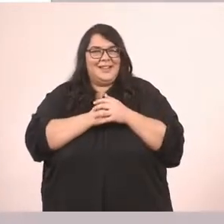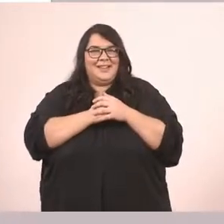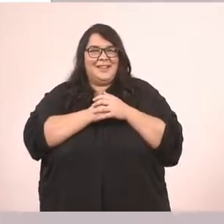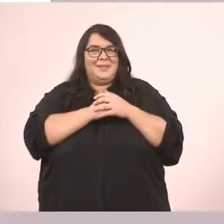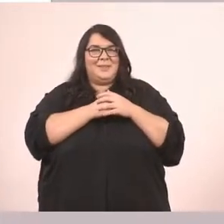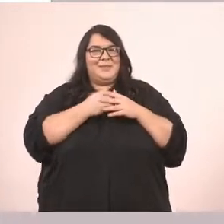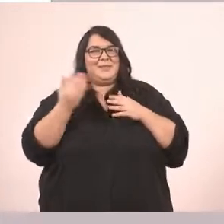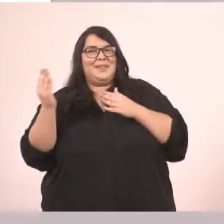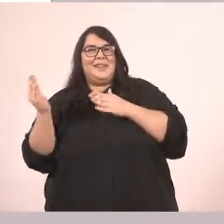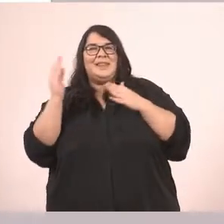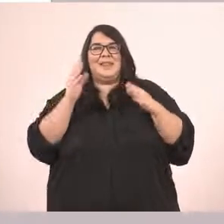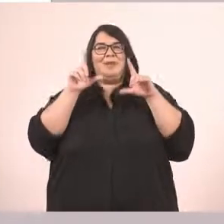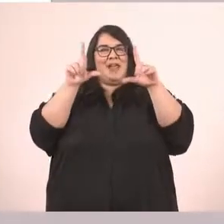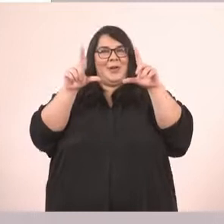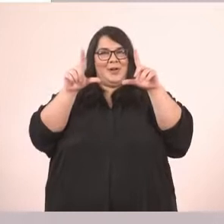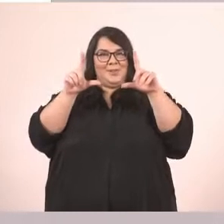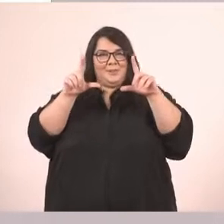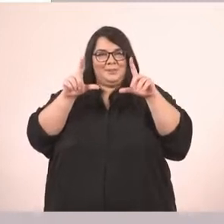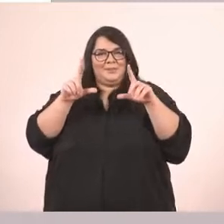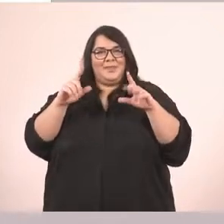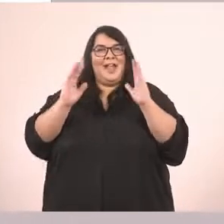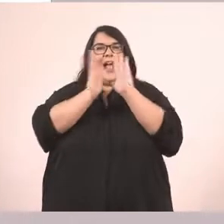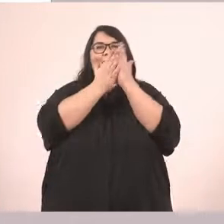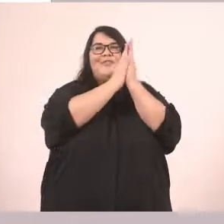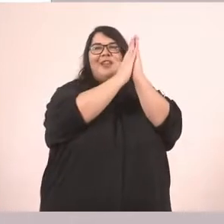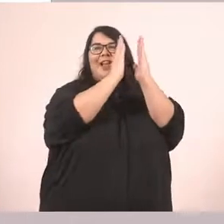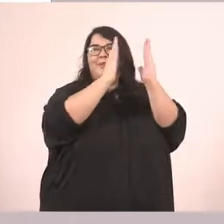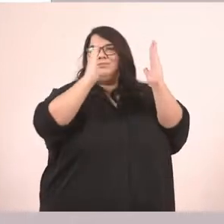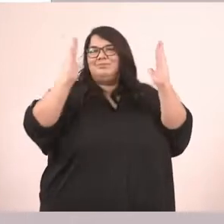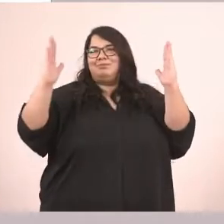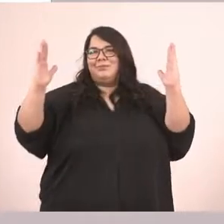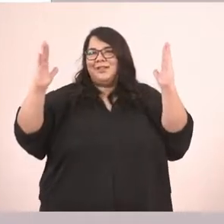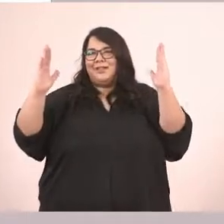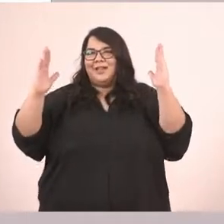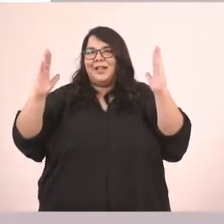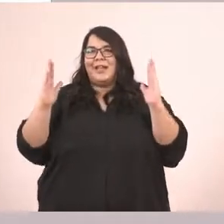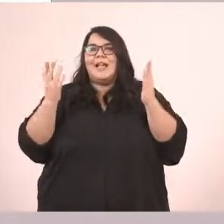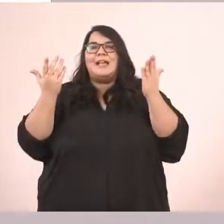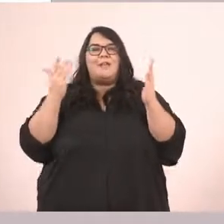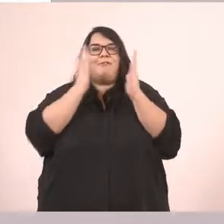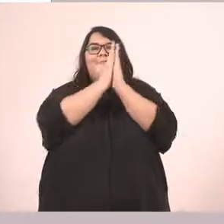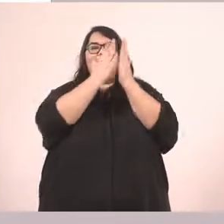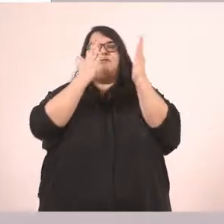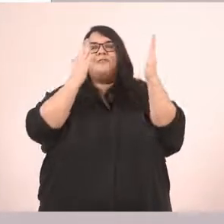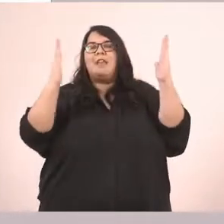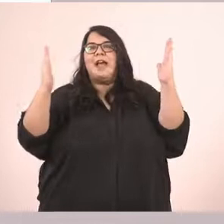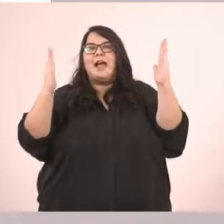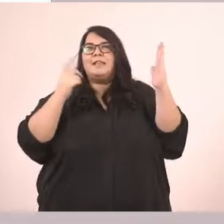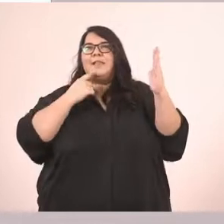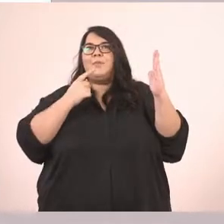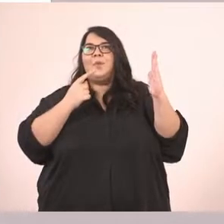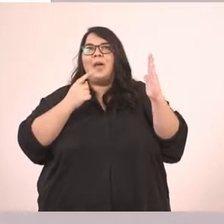επόμενη εικόνα. Συγγνώμη. Που δείχνει κάτι βιβλία. Τα βιβλία. Τι θα πούμε για τα βιβλία. Θα πούμε